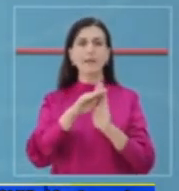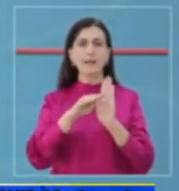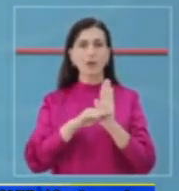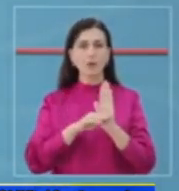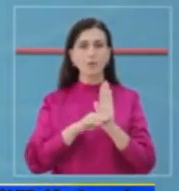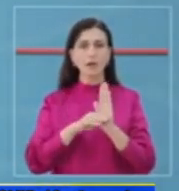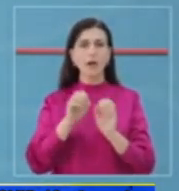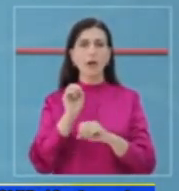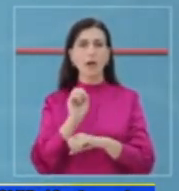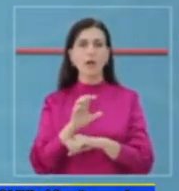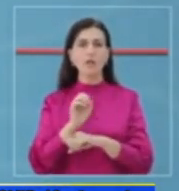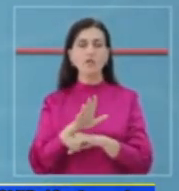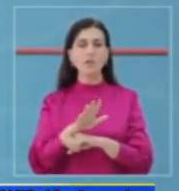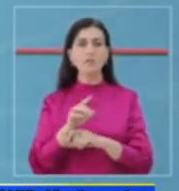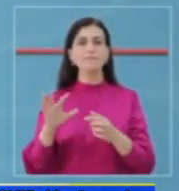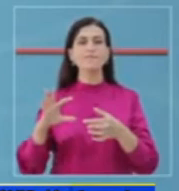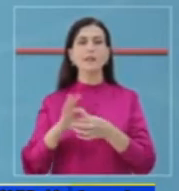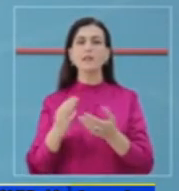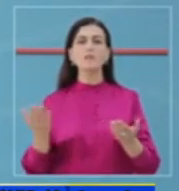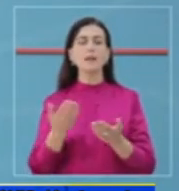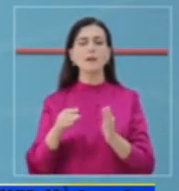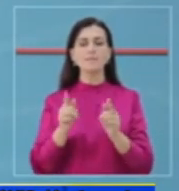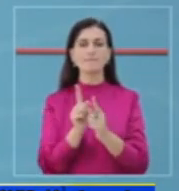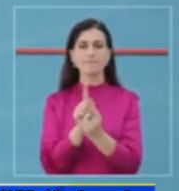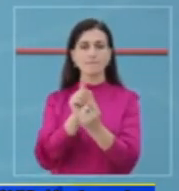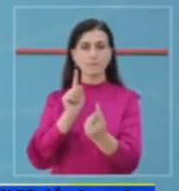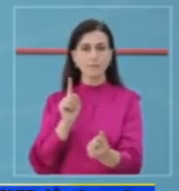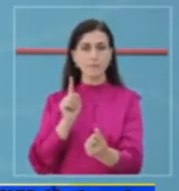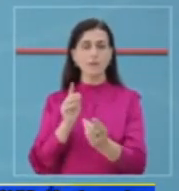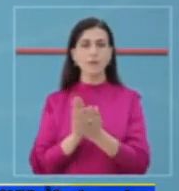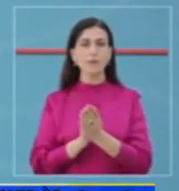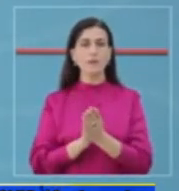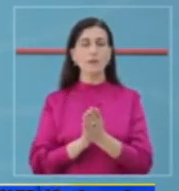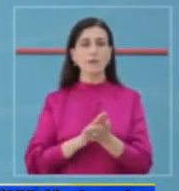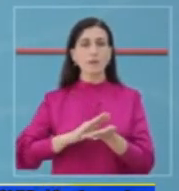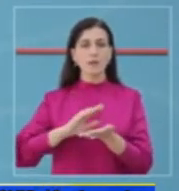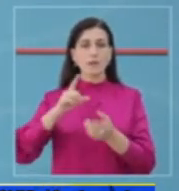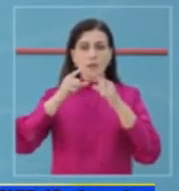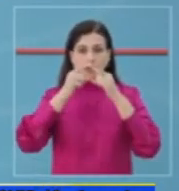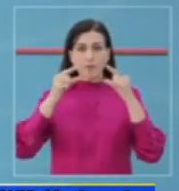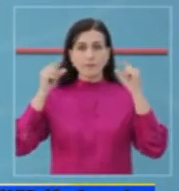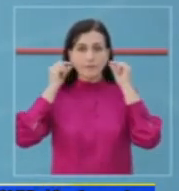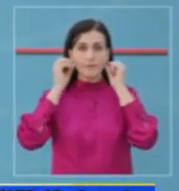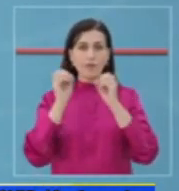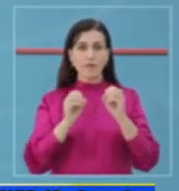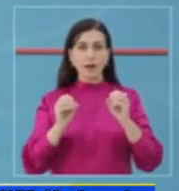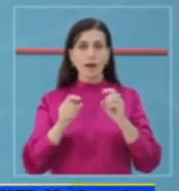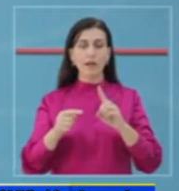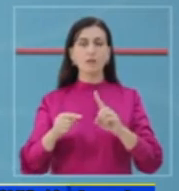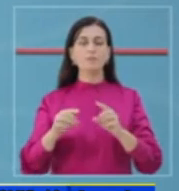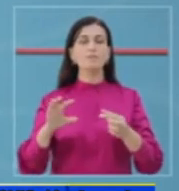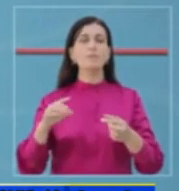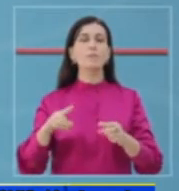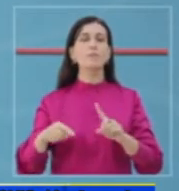kshilave në lidhje me distancimin fizik, në lidhje me mbajtje në maskave, në